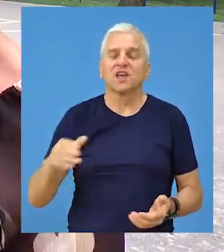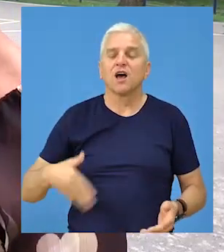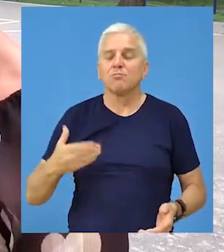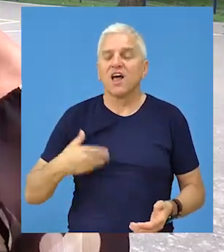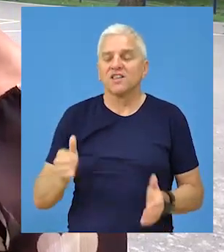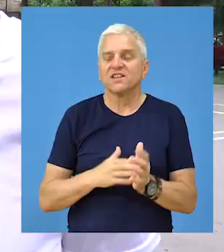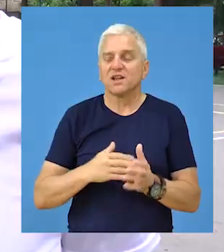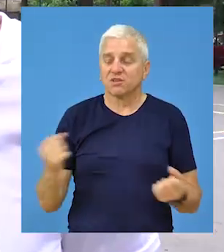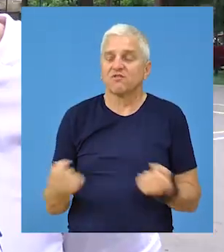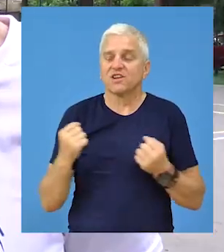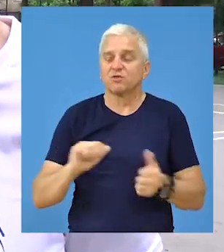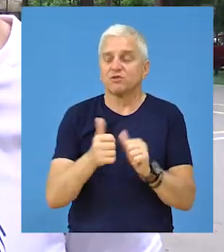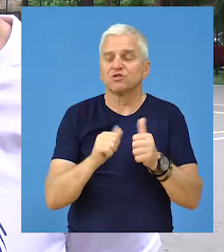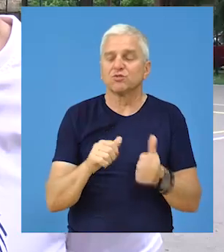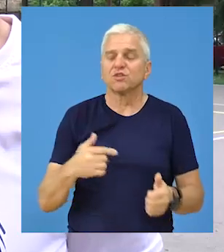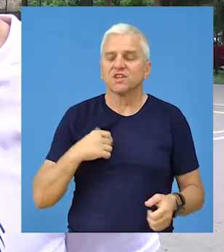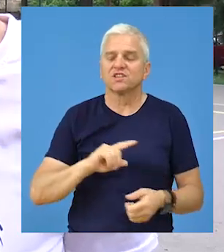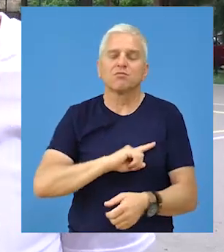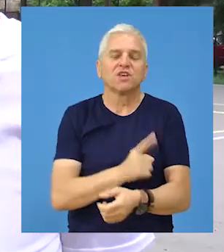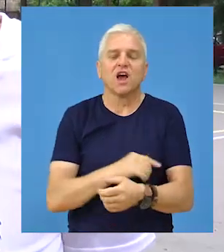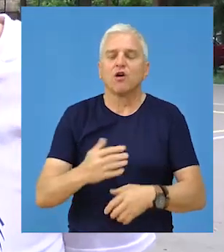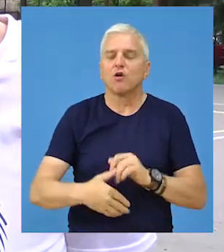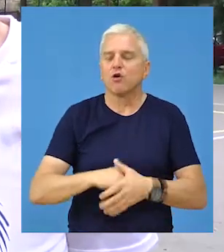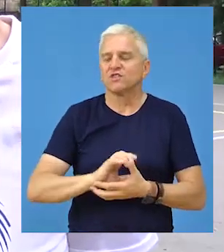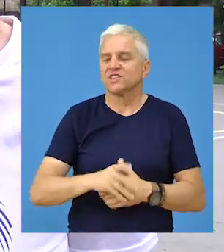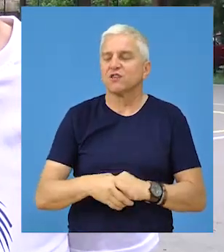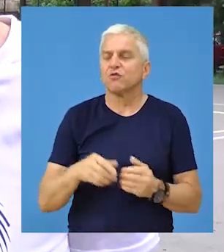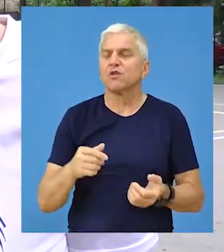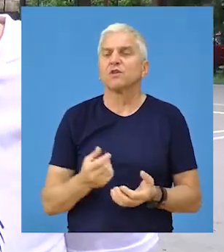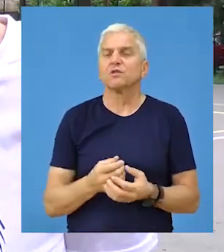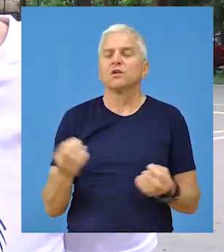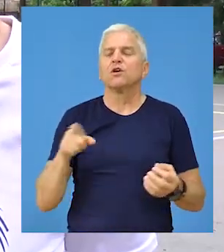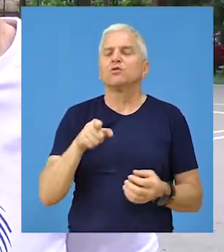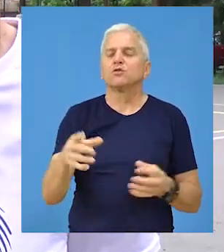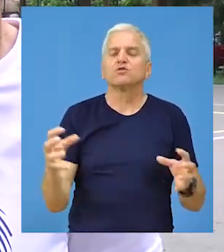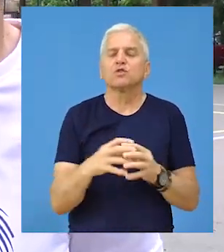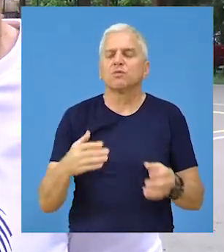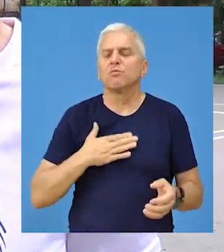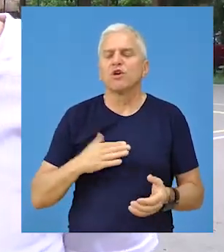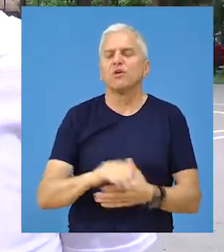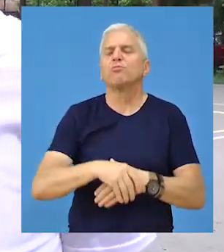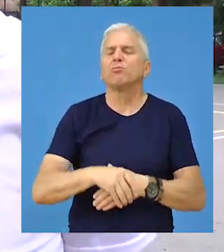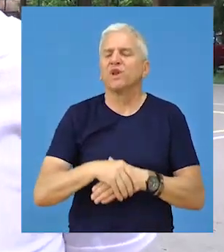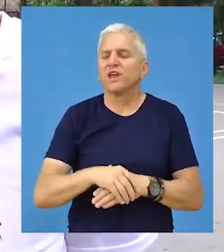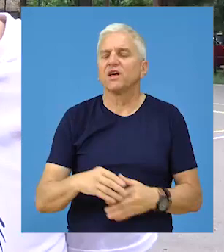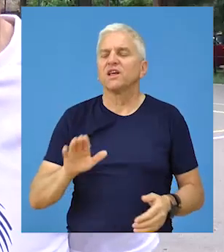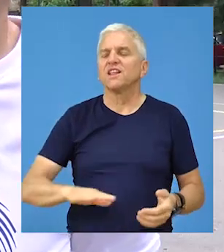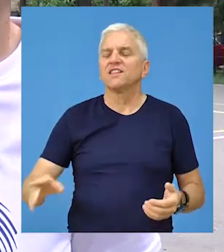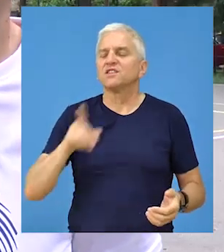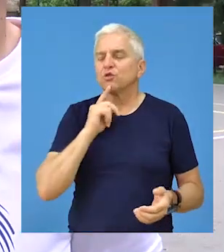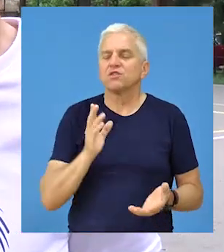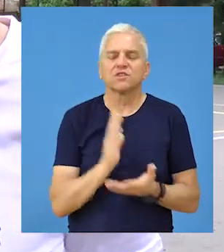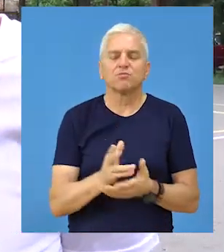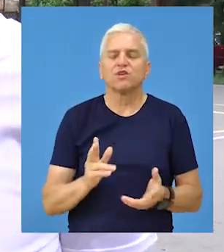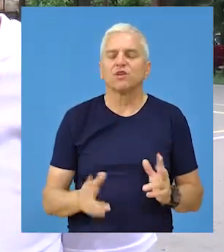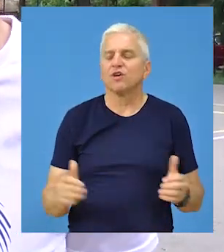se bave sportom. Mnogo sam zadovoljan, to su mahom neki moji prijatelji, deca kojima sam